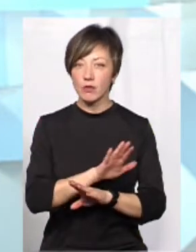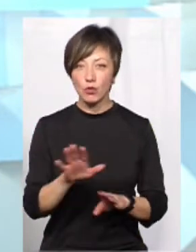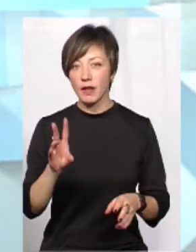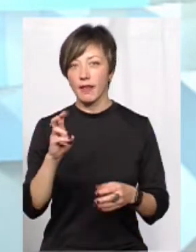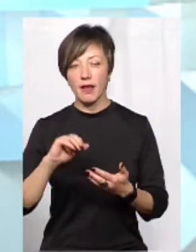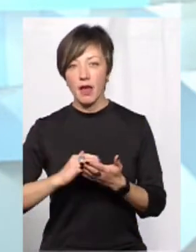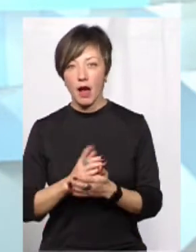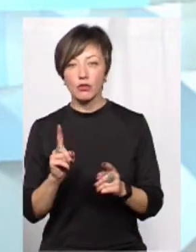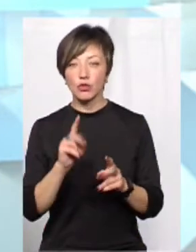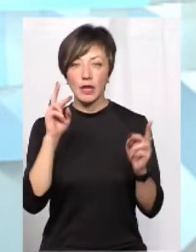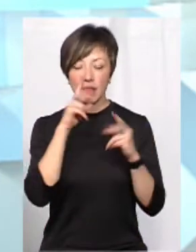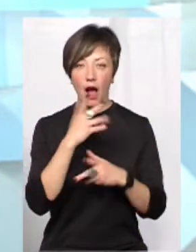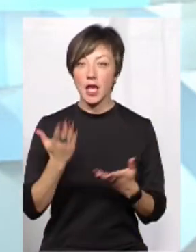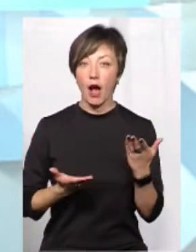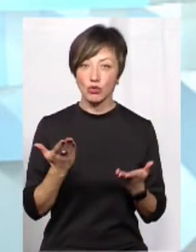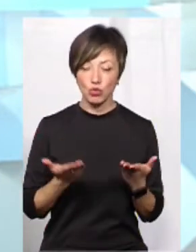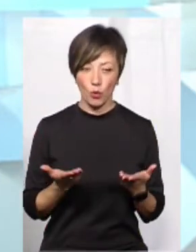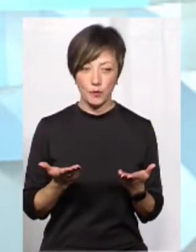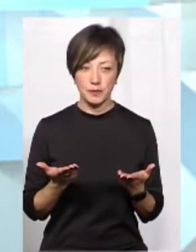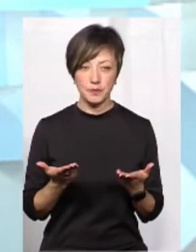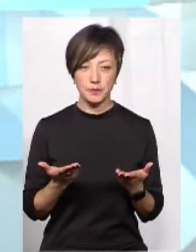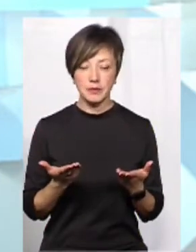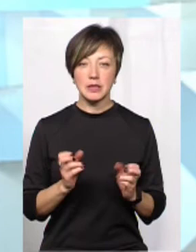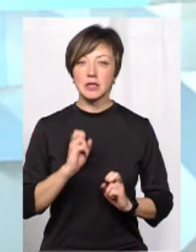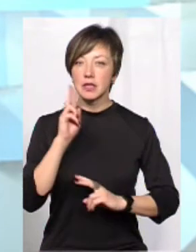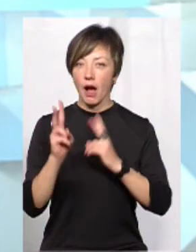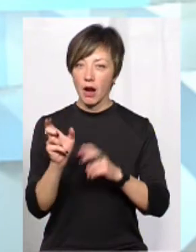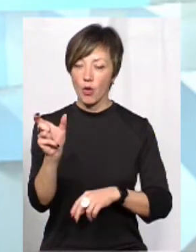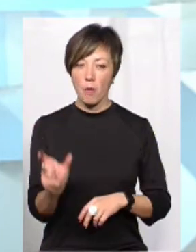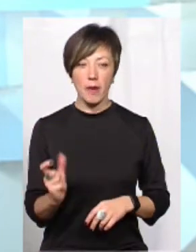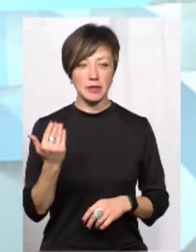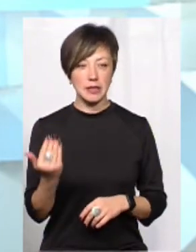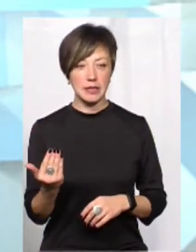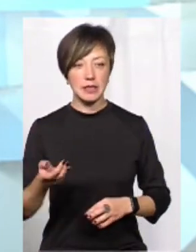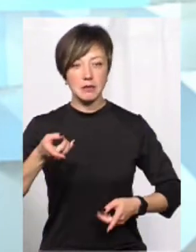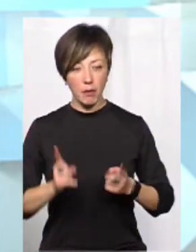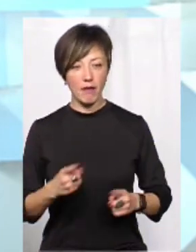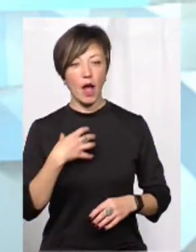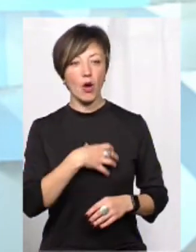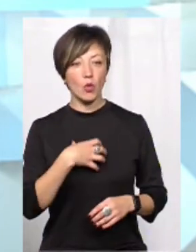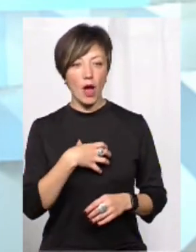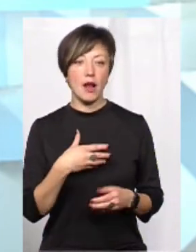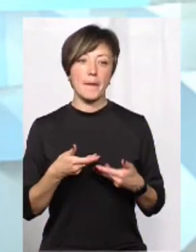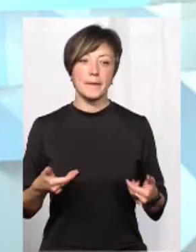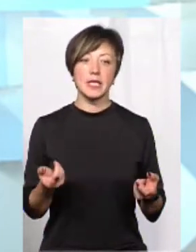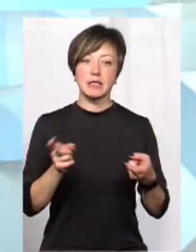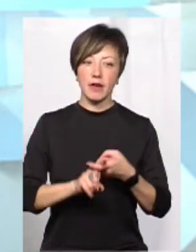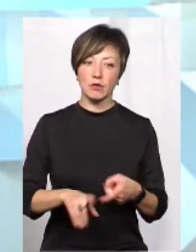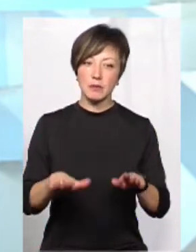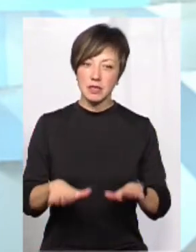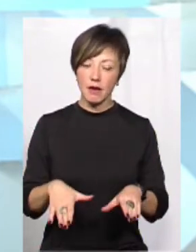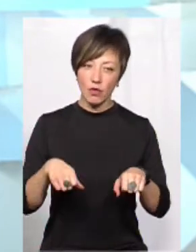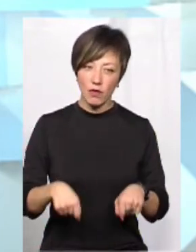відбувся неякісно, що не так. Якщо ж скарга громадянина справді актуальна, то ми вже тоді зв'язуємося з